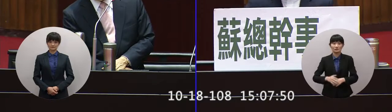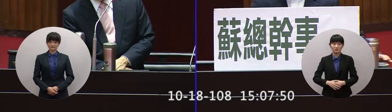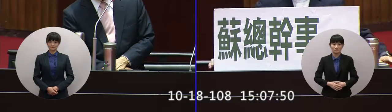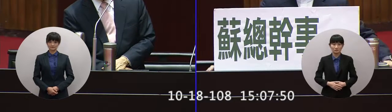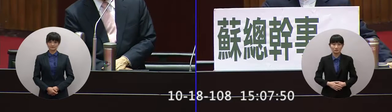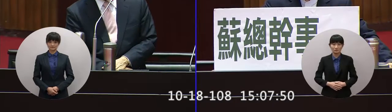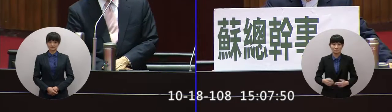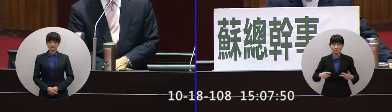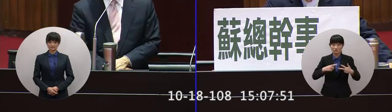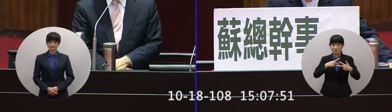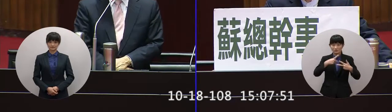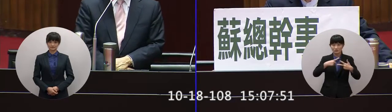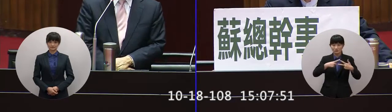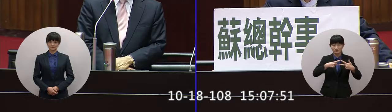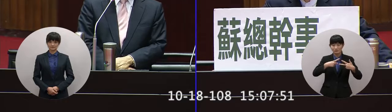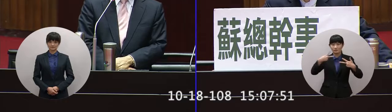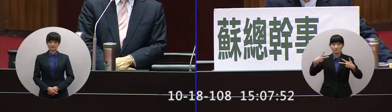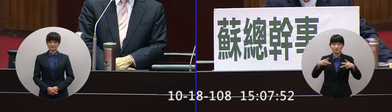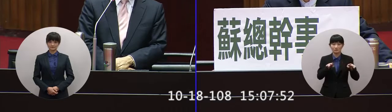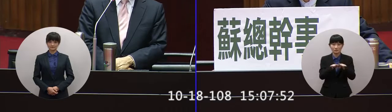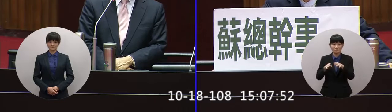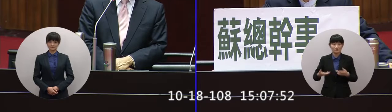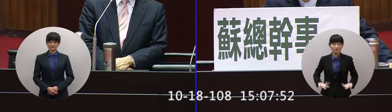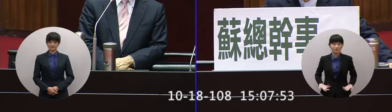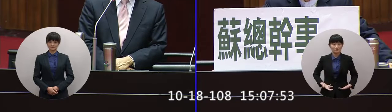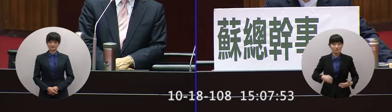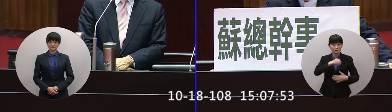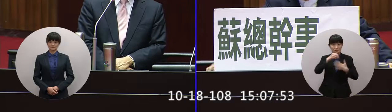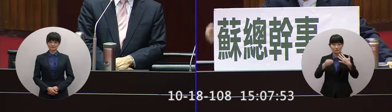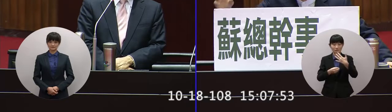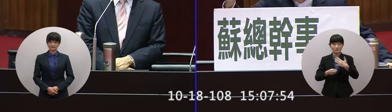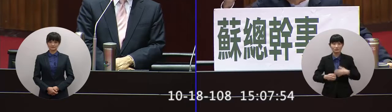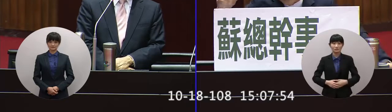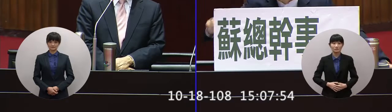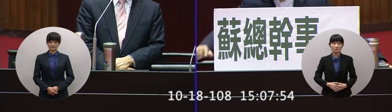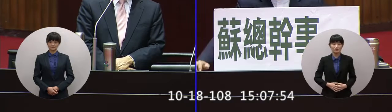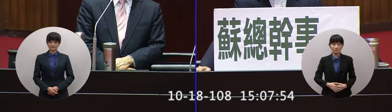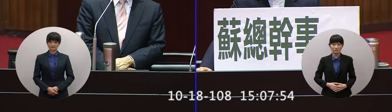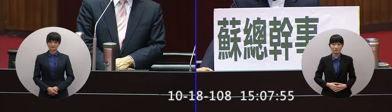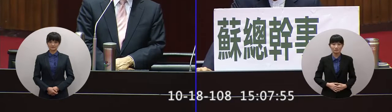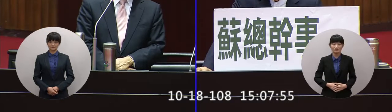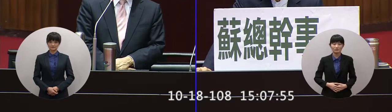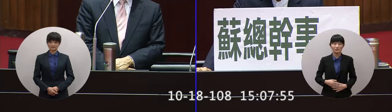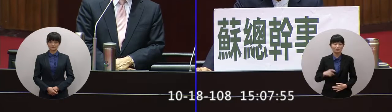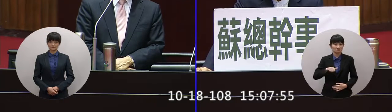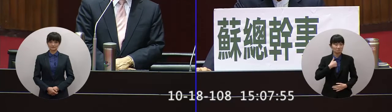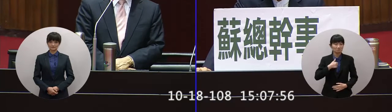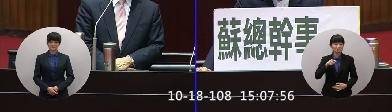他在想他在想真的要重新監討